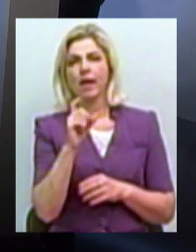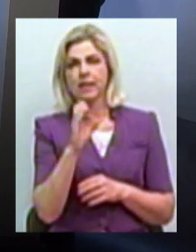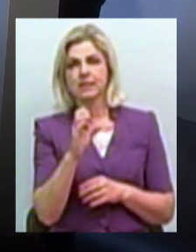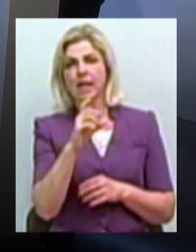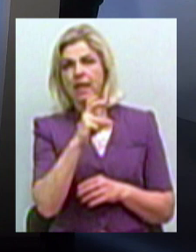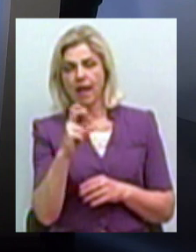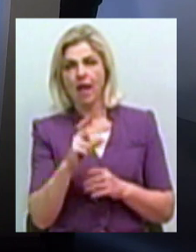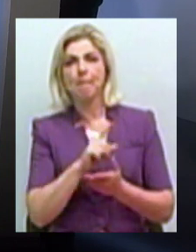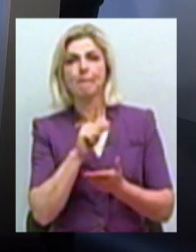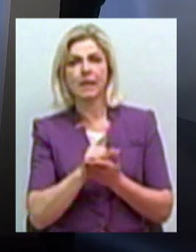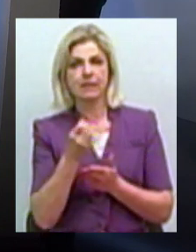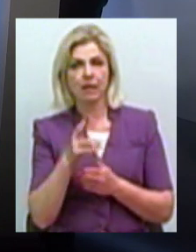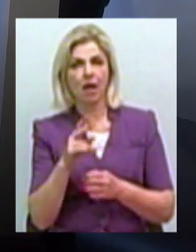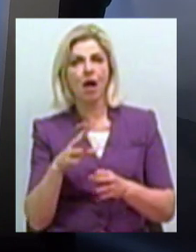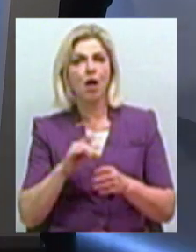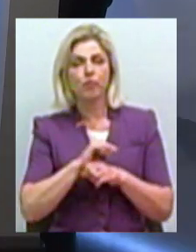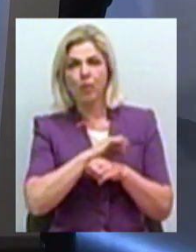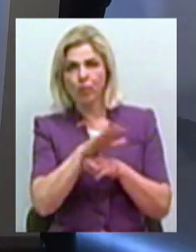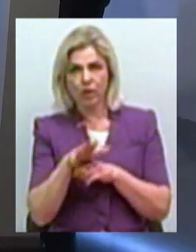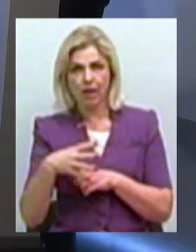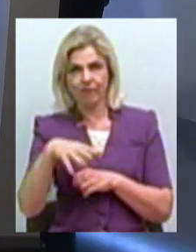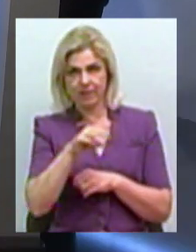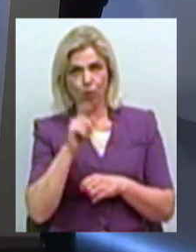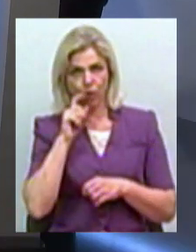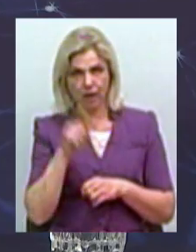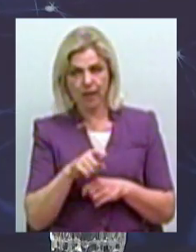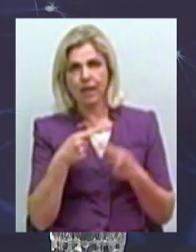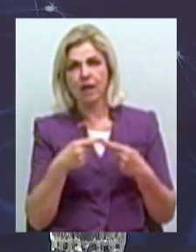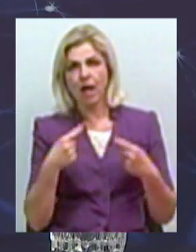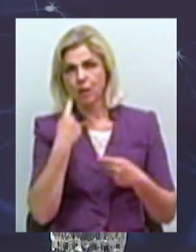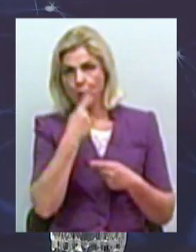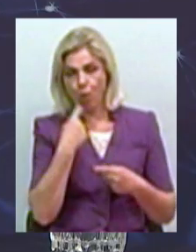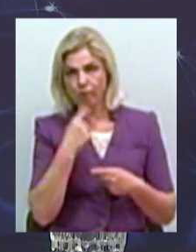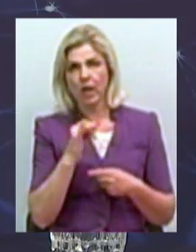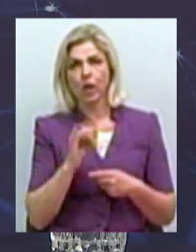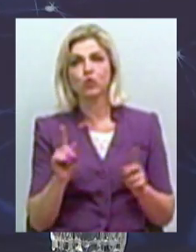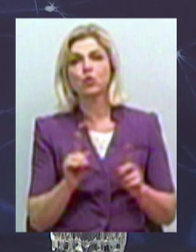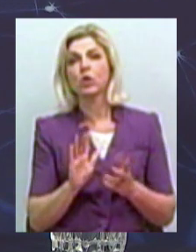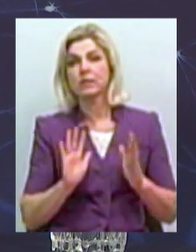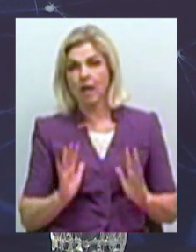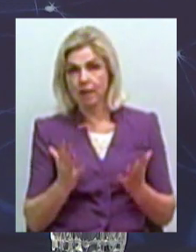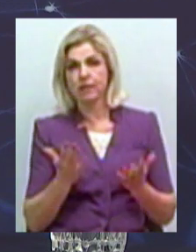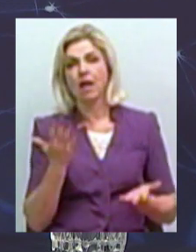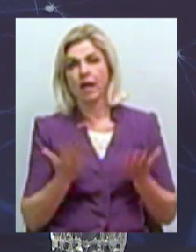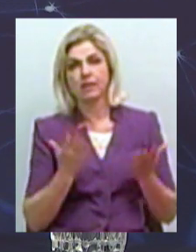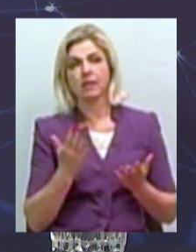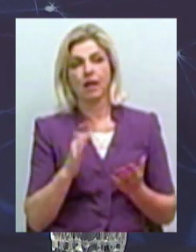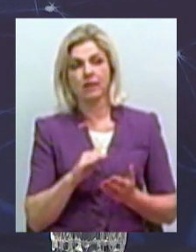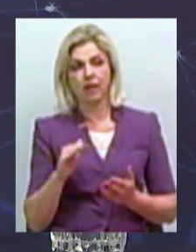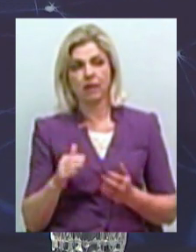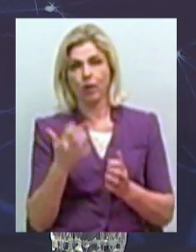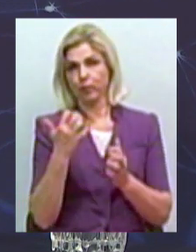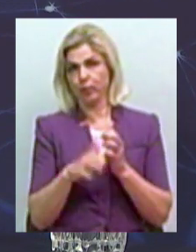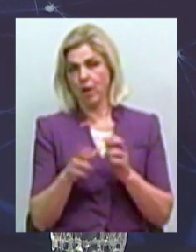Україні розповсюджується за кілька мовами, і ми бачимо, що станеться, коли дитина буде нехтувати